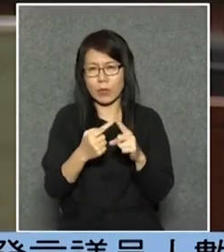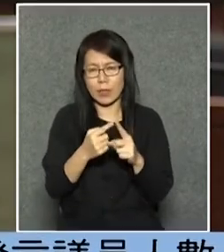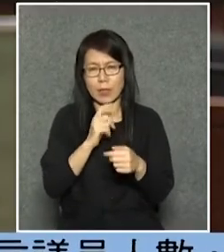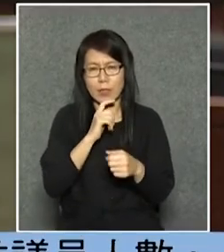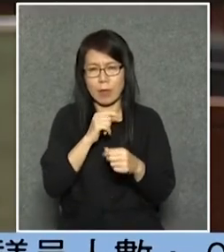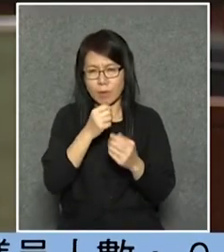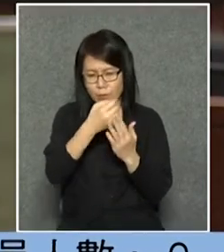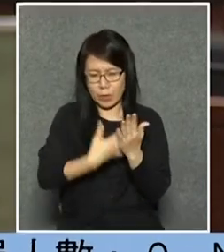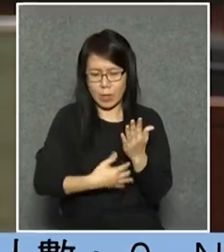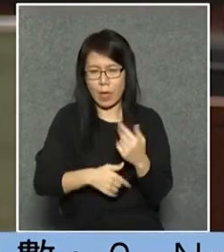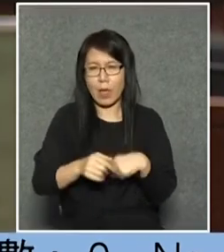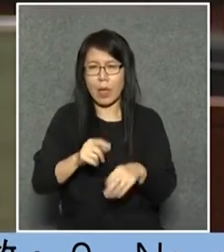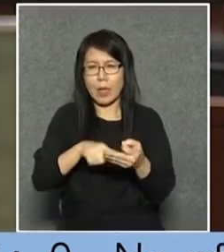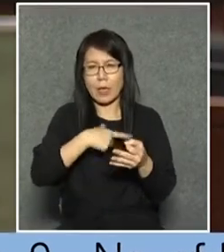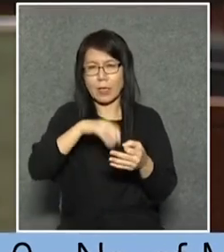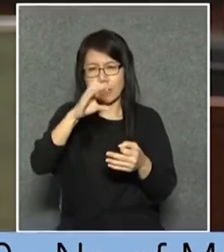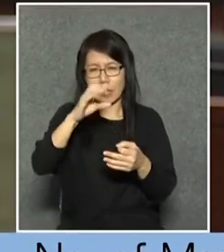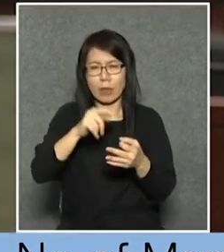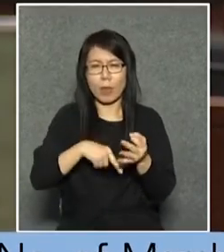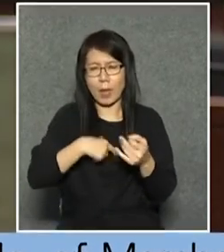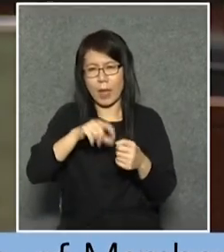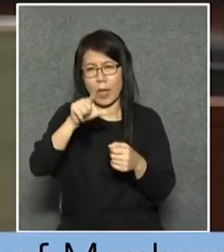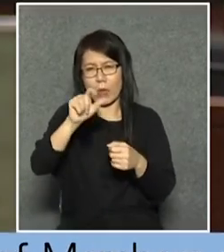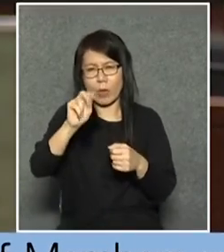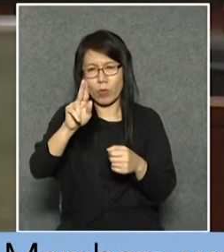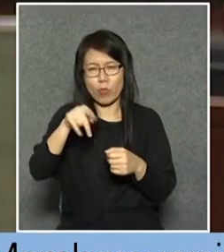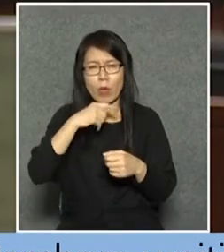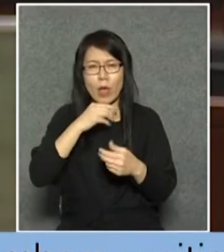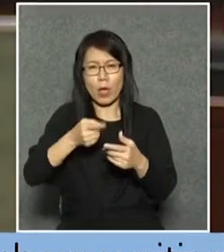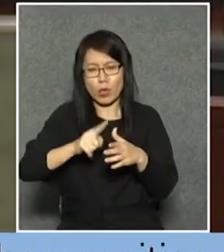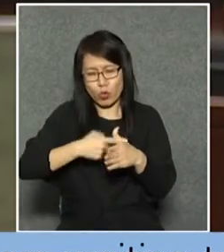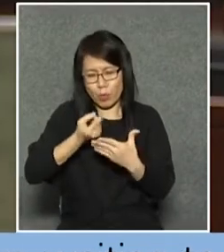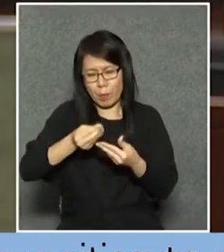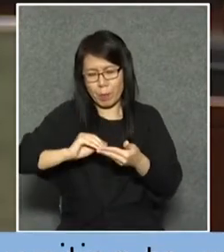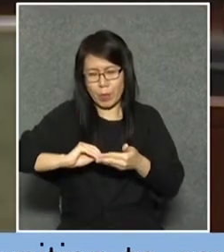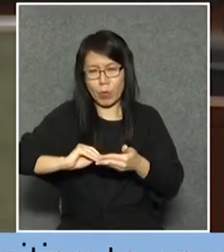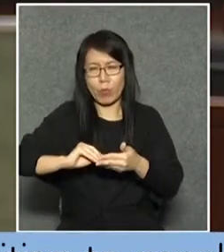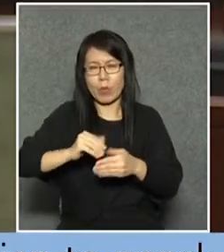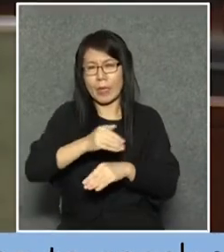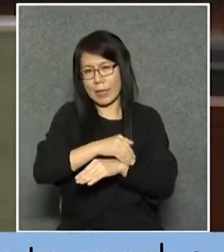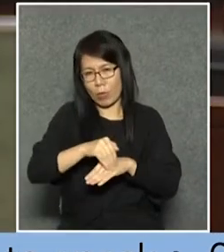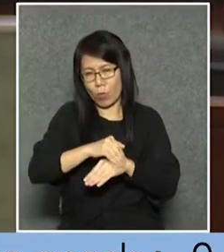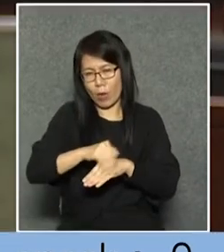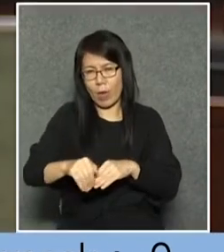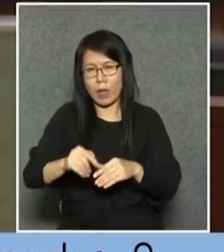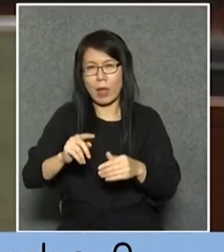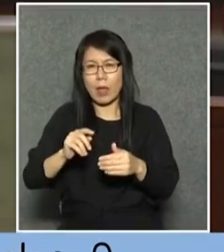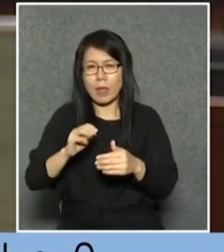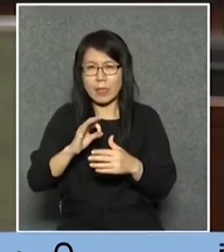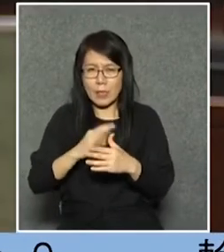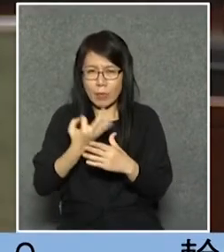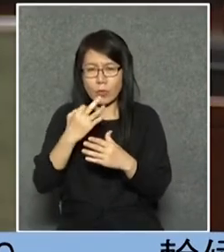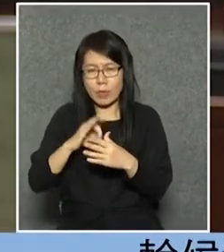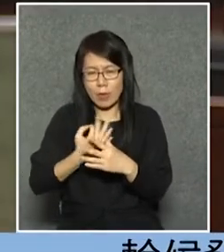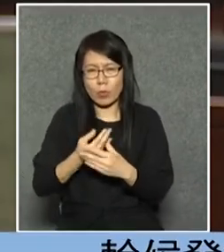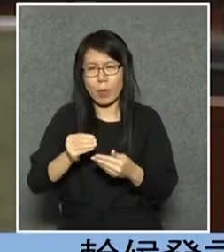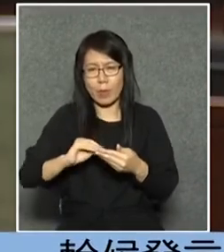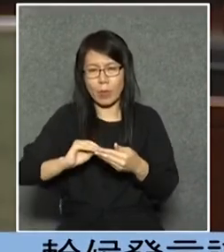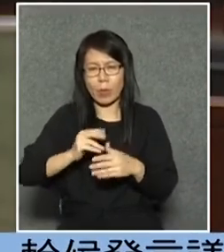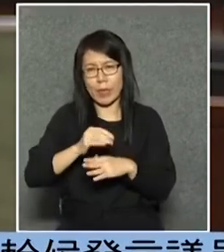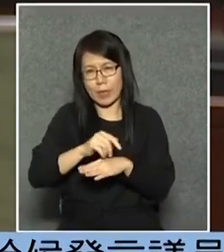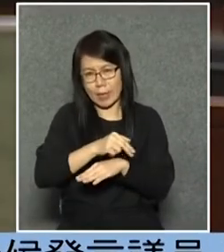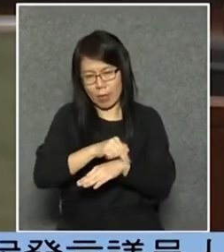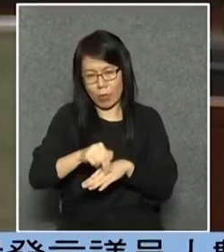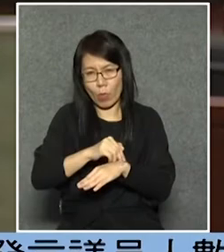員和劉國勳議員說的月票計劃季票計劃專為老人家訂